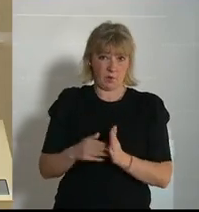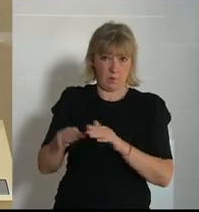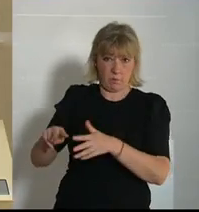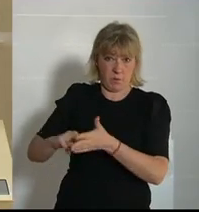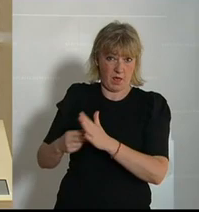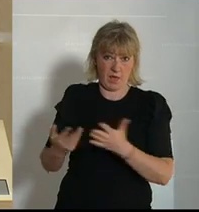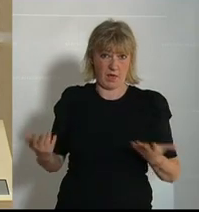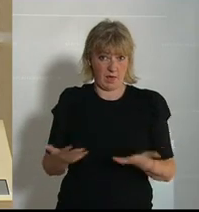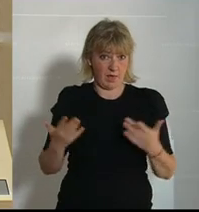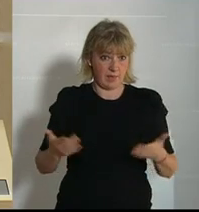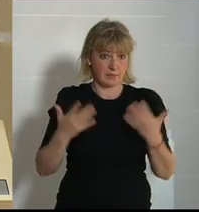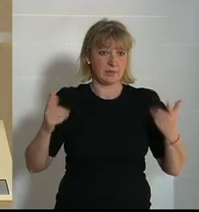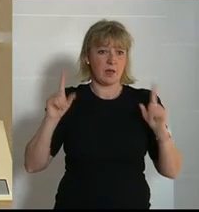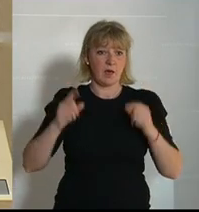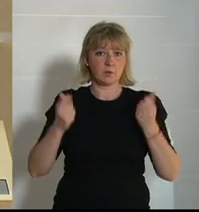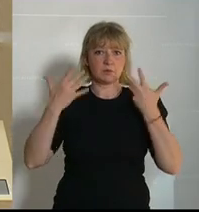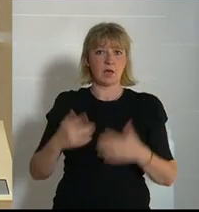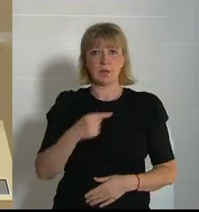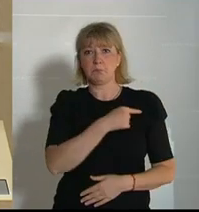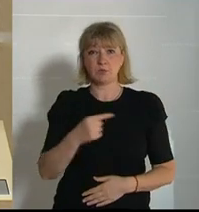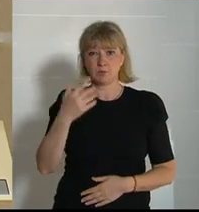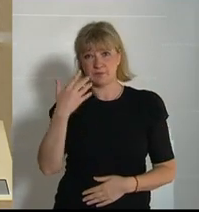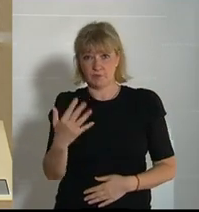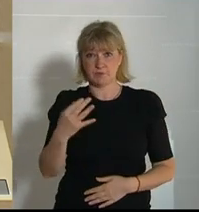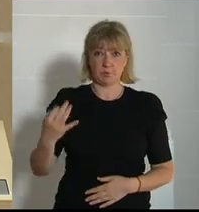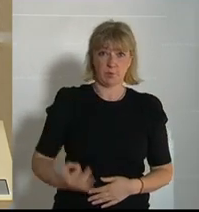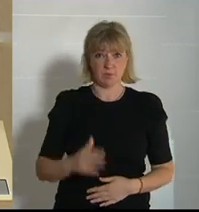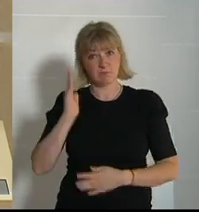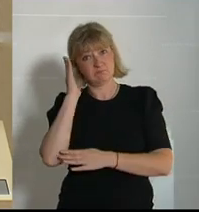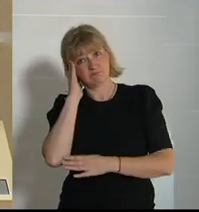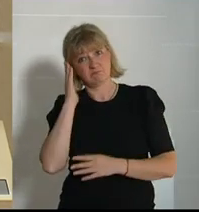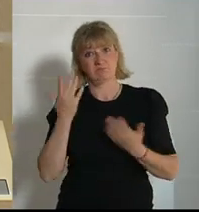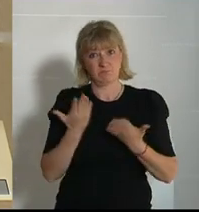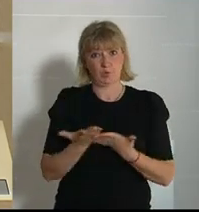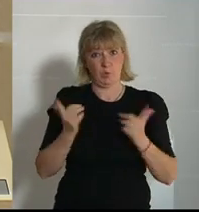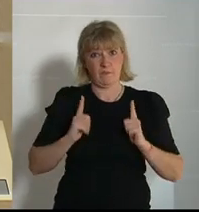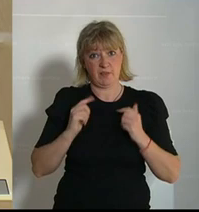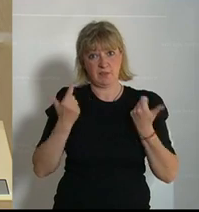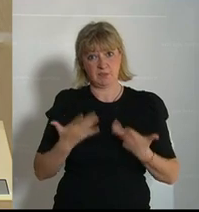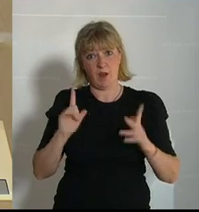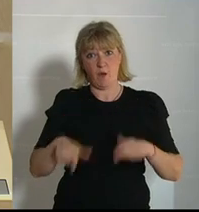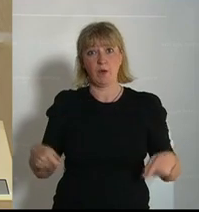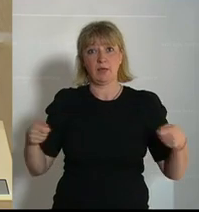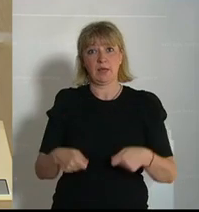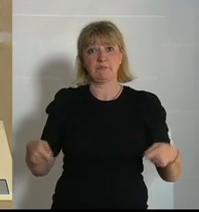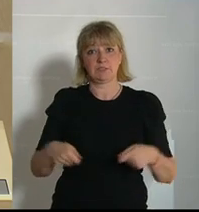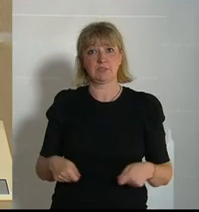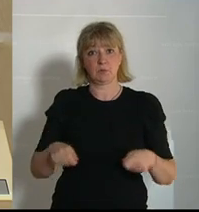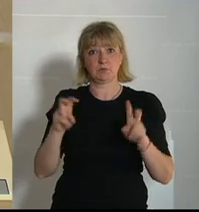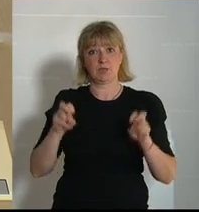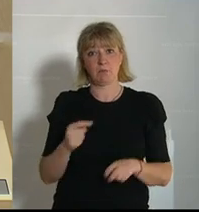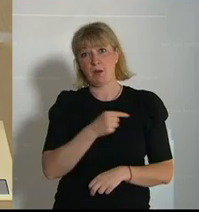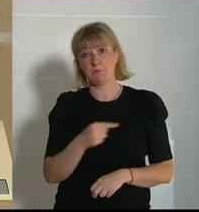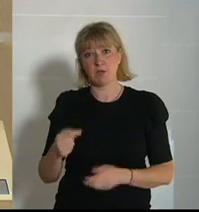Von den Zahlen her, es werden Rückgänge minus 50 Prozent an den Nächtigungen erwartet und von den Investitionen bis zu